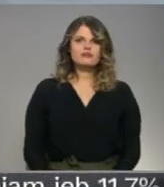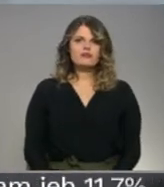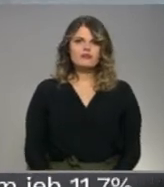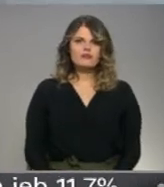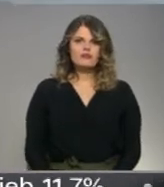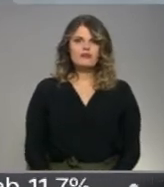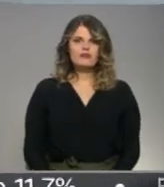reģionālā televīzija.